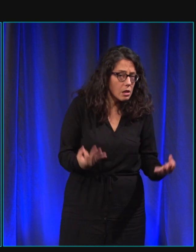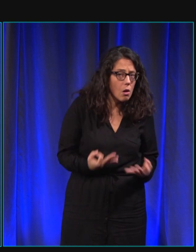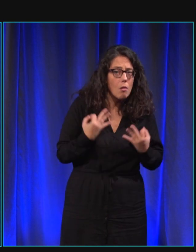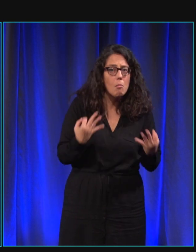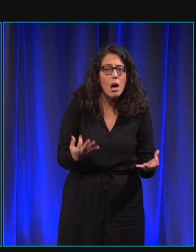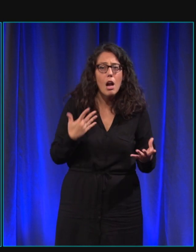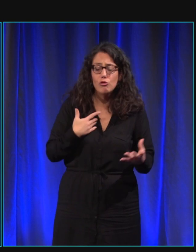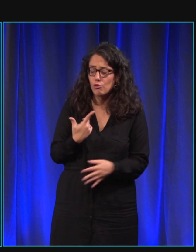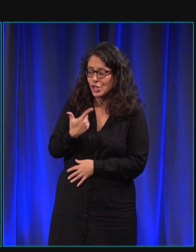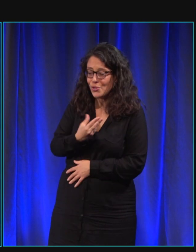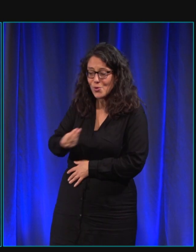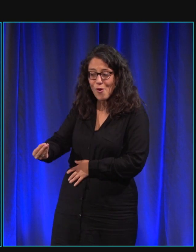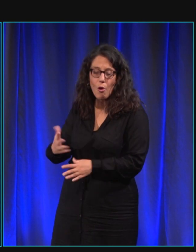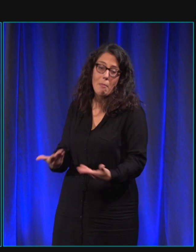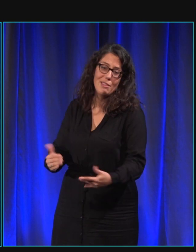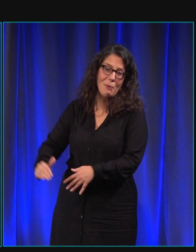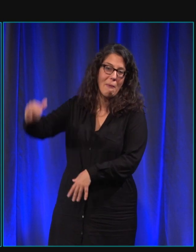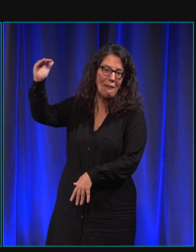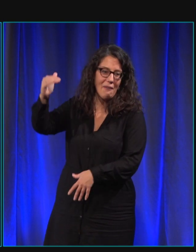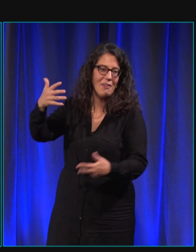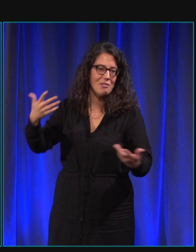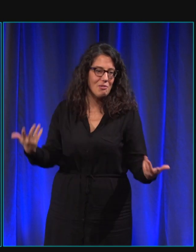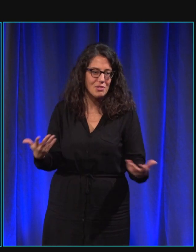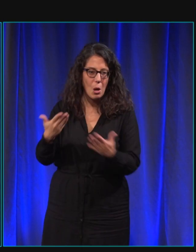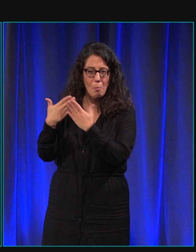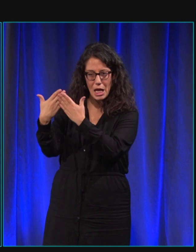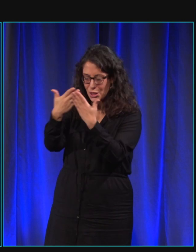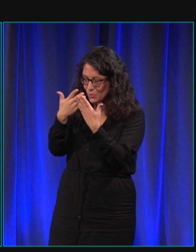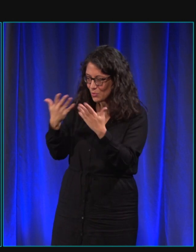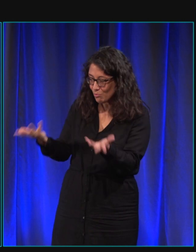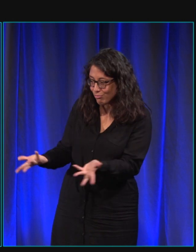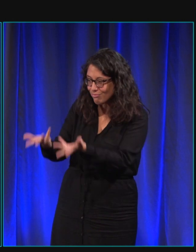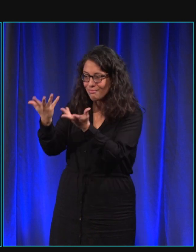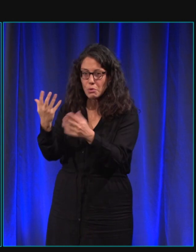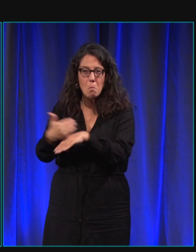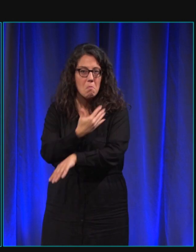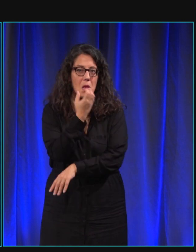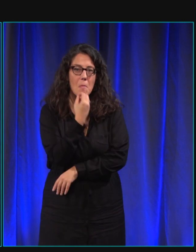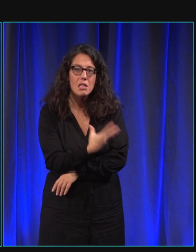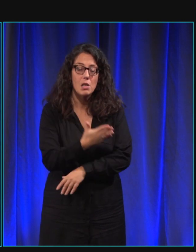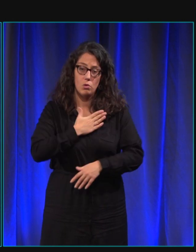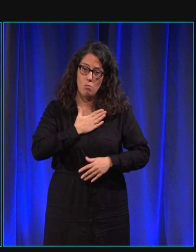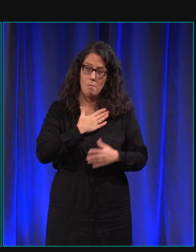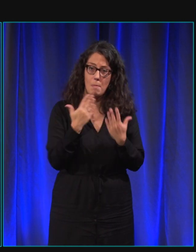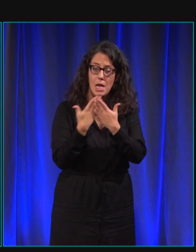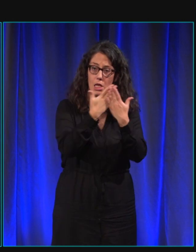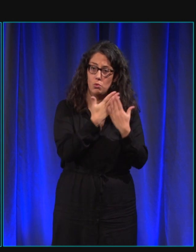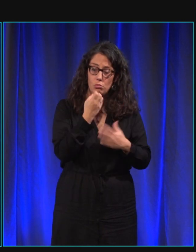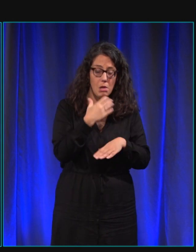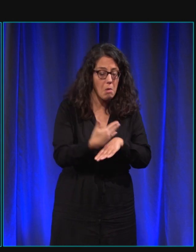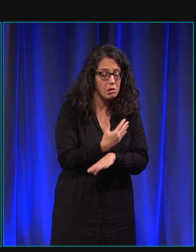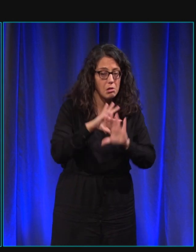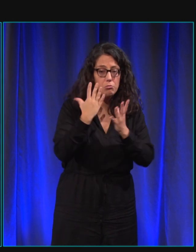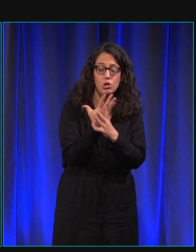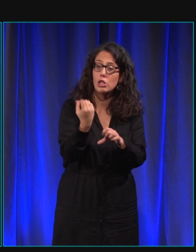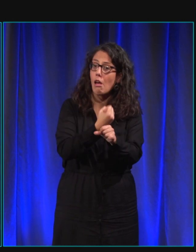mes deux grands-enfants. Maintenant, j'ai suivi leurs études et tout ça. Donc, ça s'est bien passé. J'ai travaillé aussi normalement